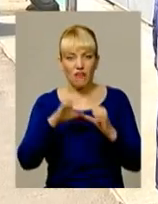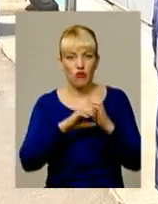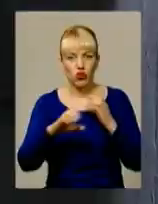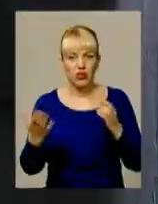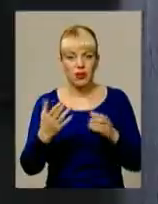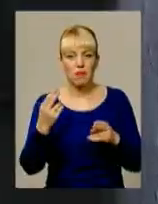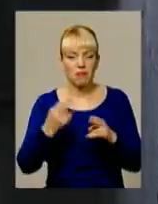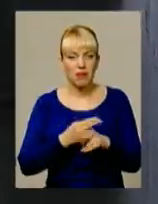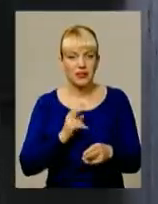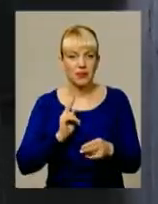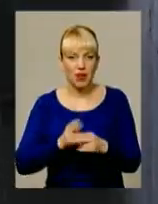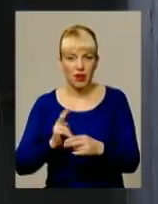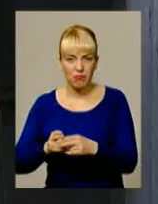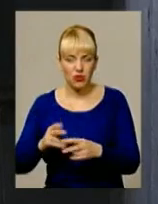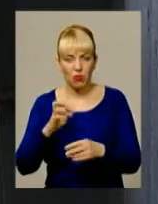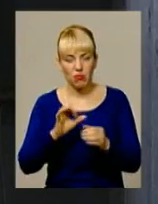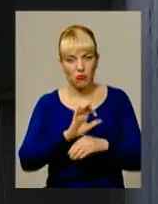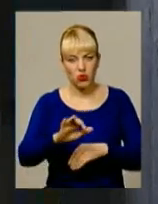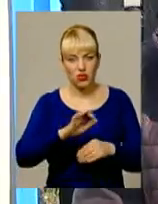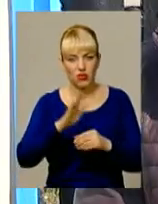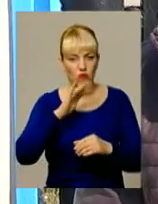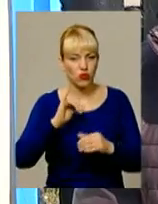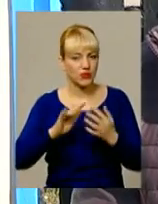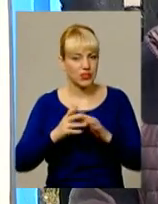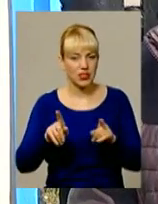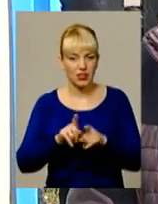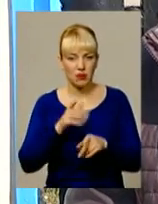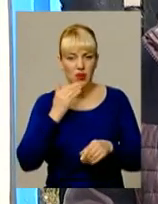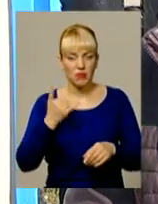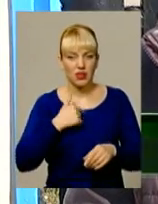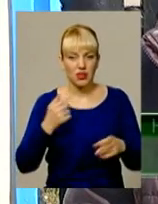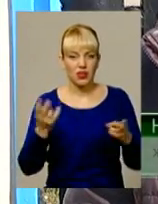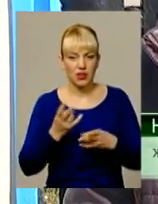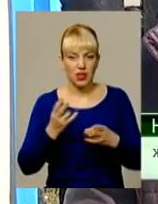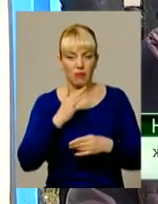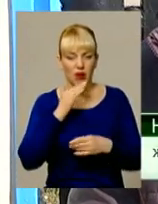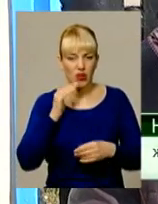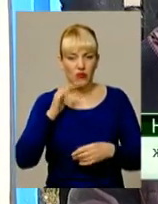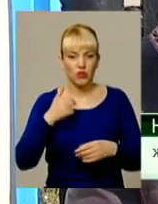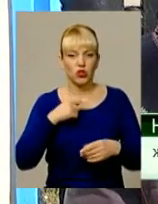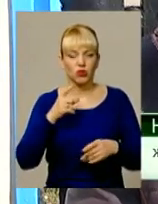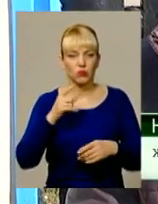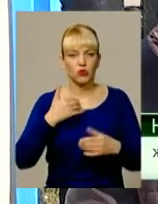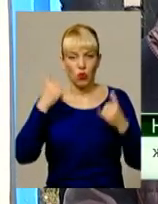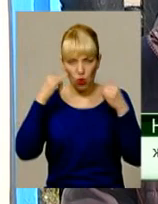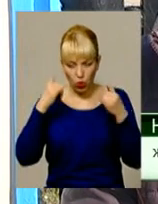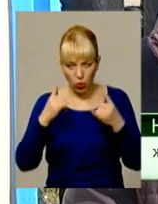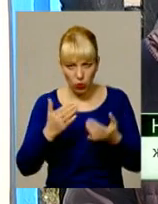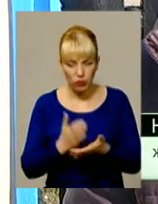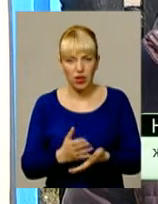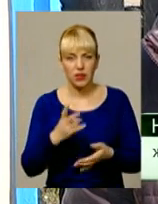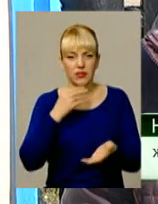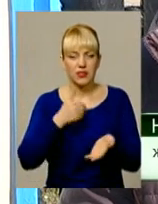безперебійно постачав воду, у селі теж немає. Багато треба води, худобу тримаємо, свині, ну і стіраємо,